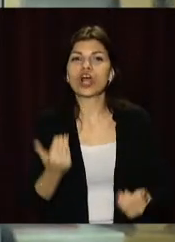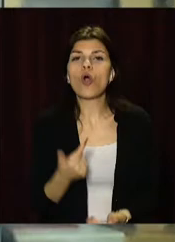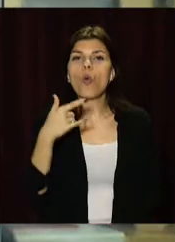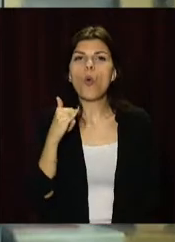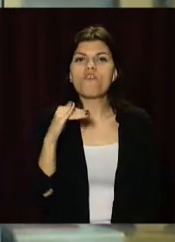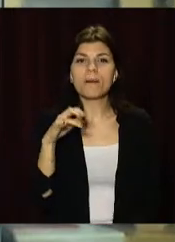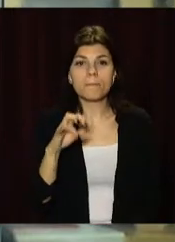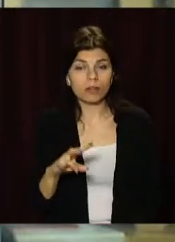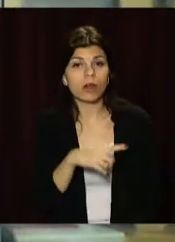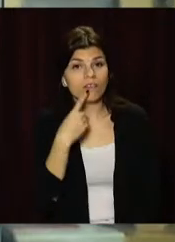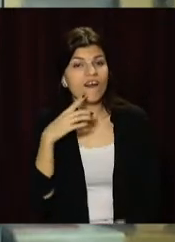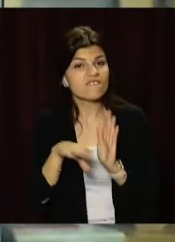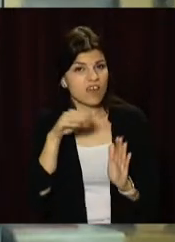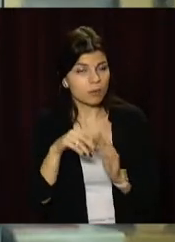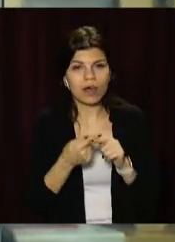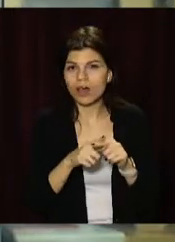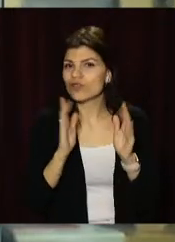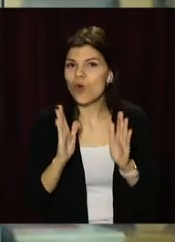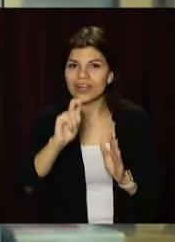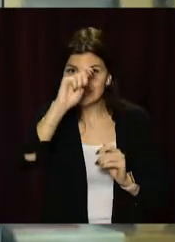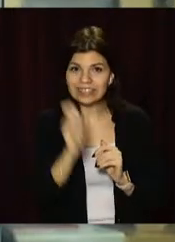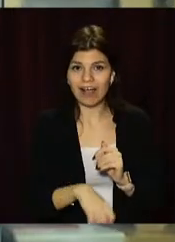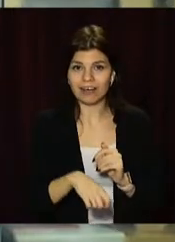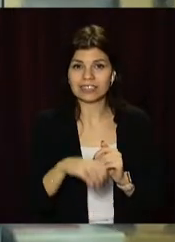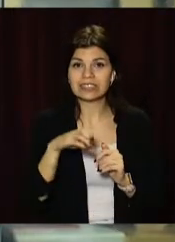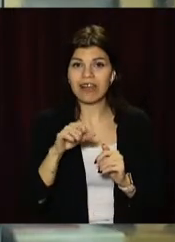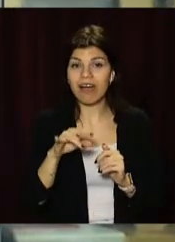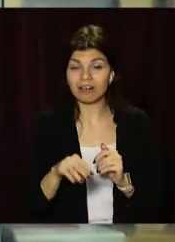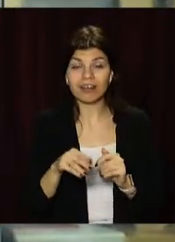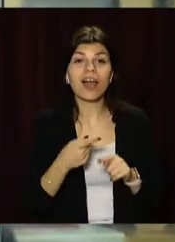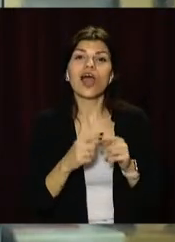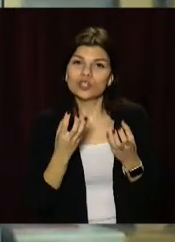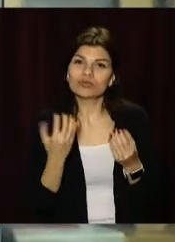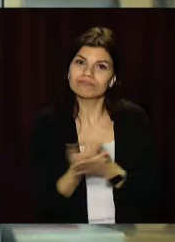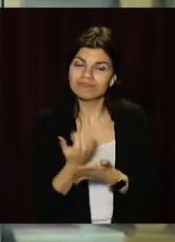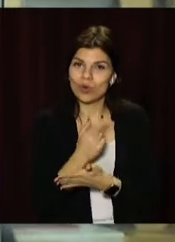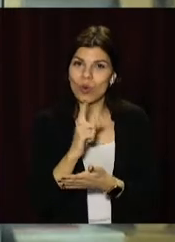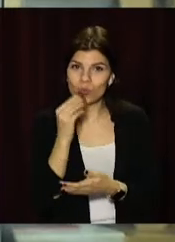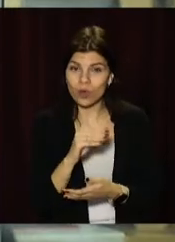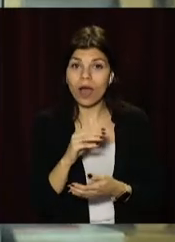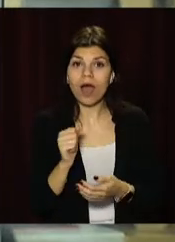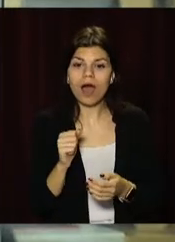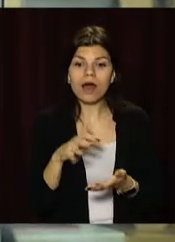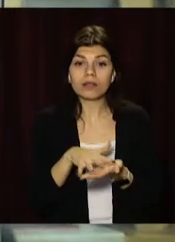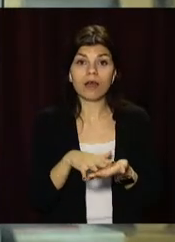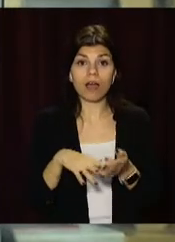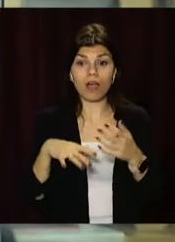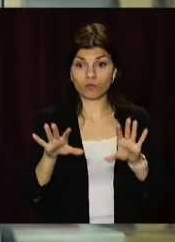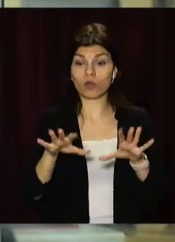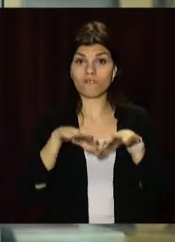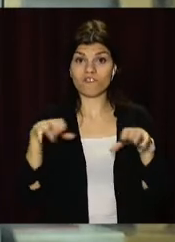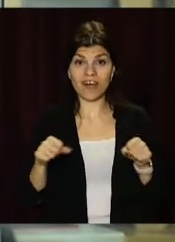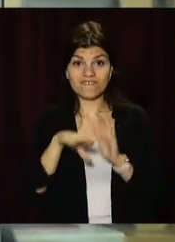Гуфман переконаний, вибори – це тільки старт для ще більш продуктивної роботи, а посади – інструмент для реалізації